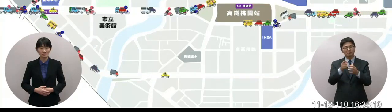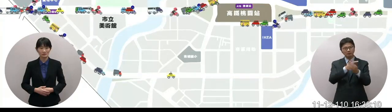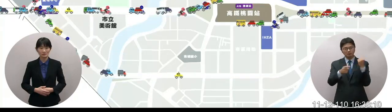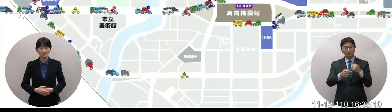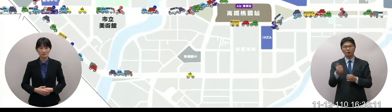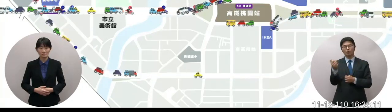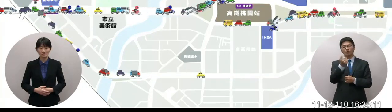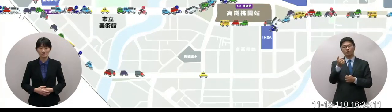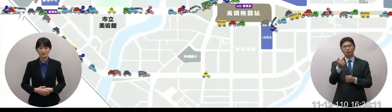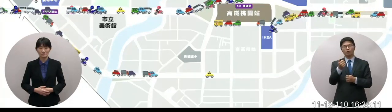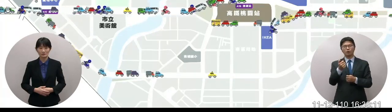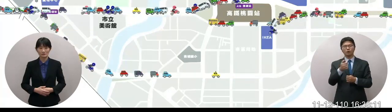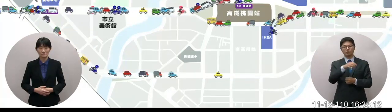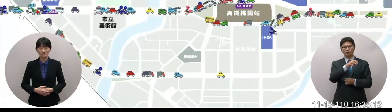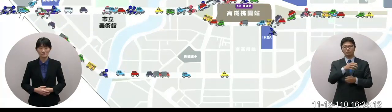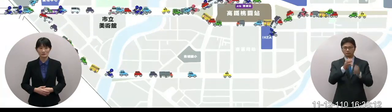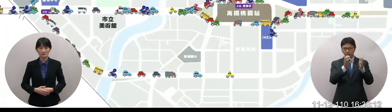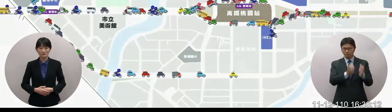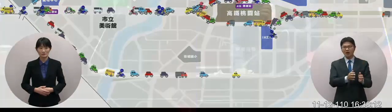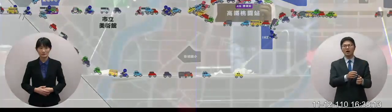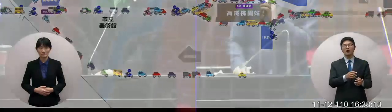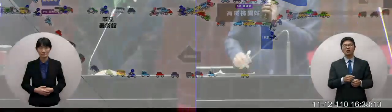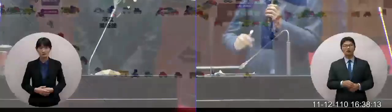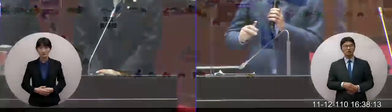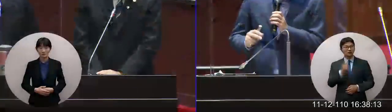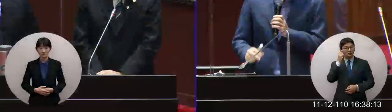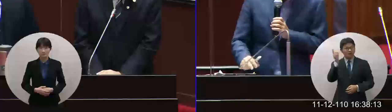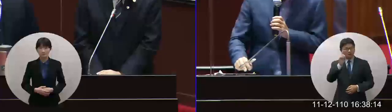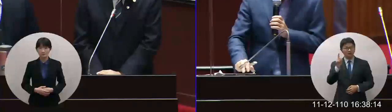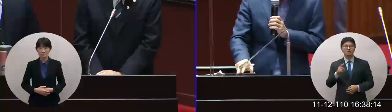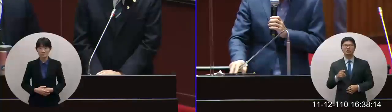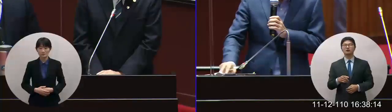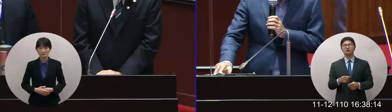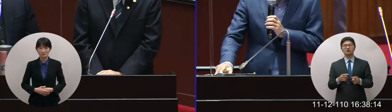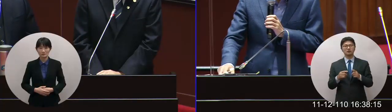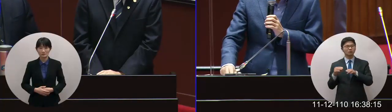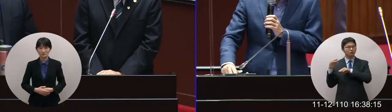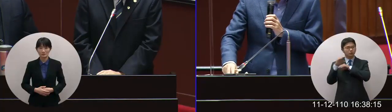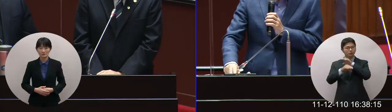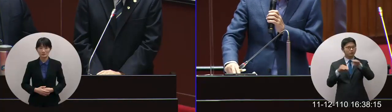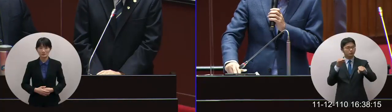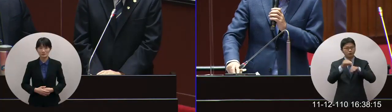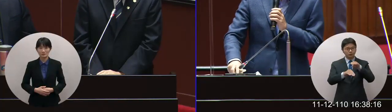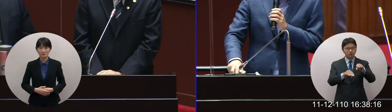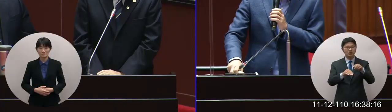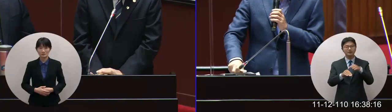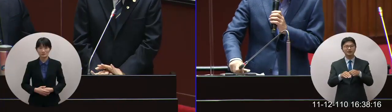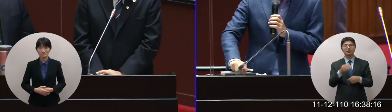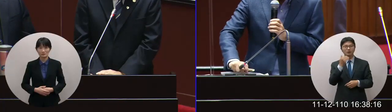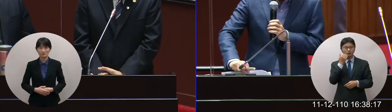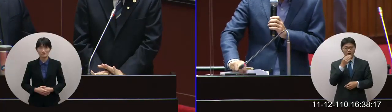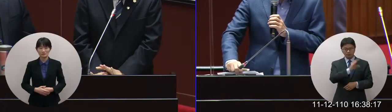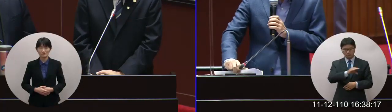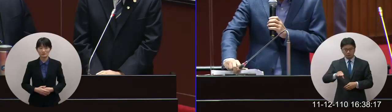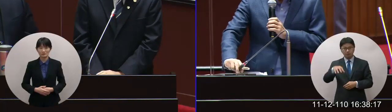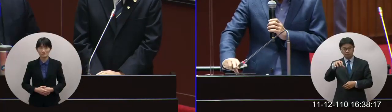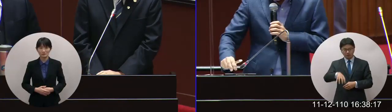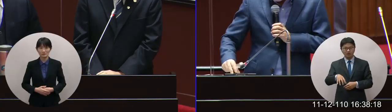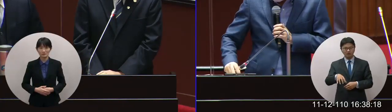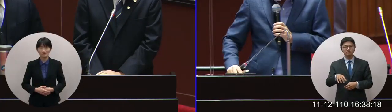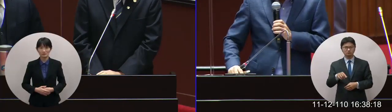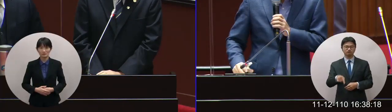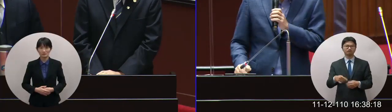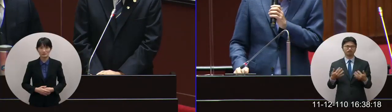會在這裡所以它這個變成已經變一個常態了車進來停車的問題還有機會